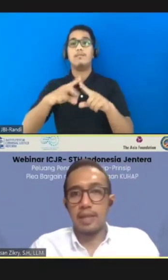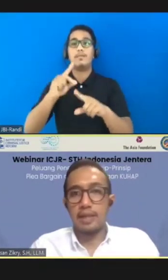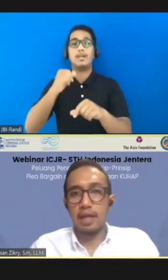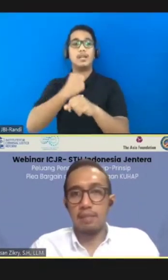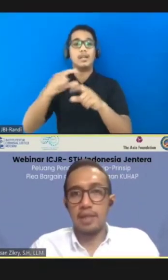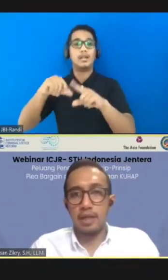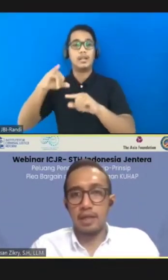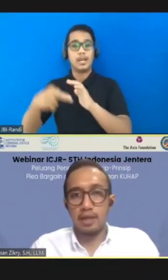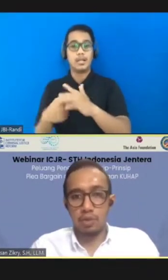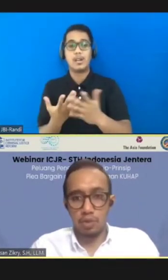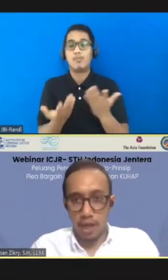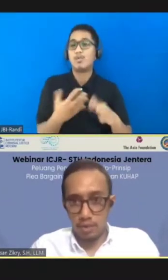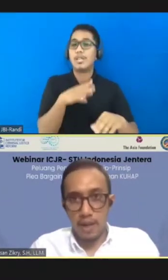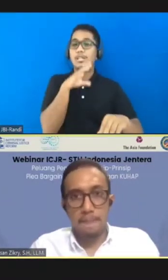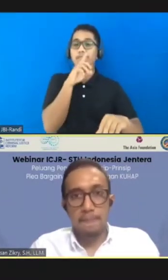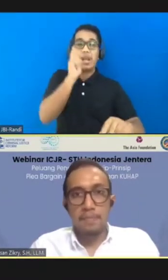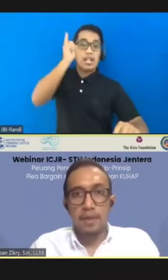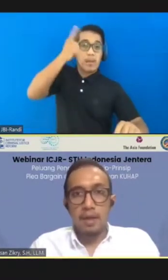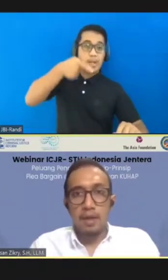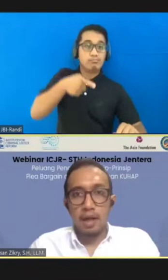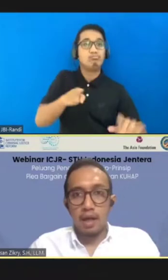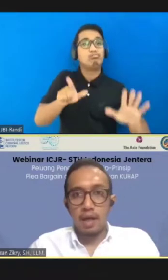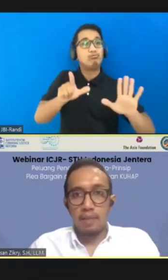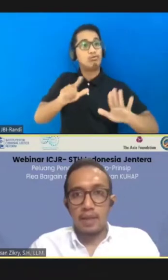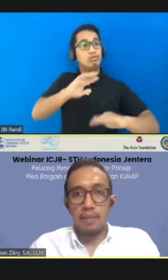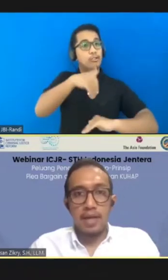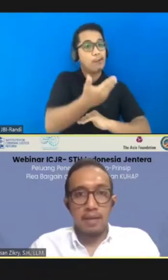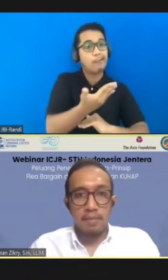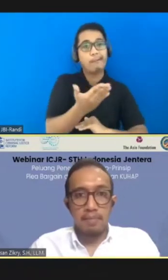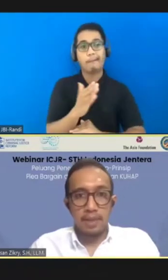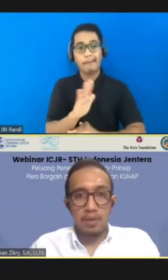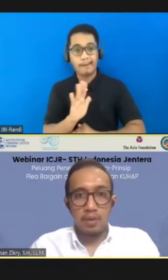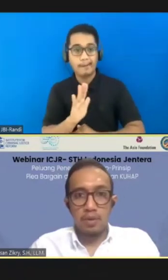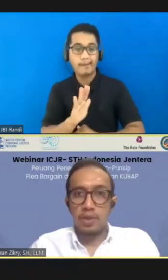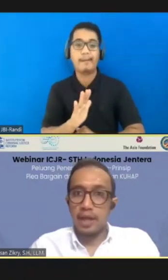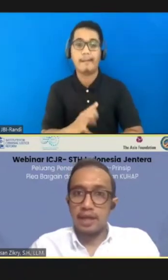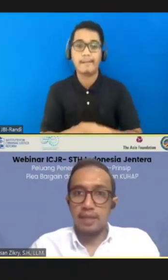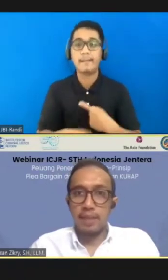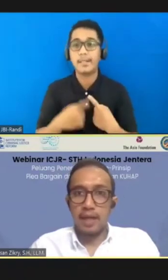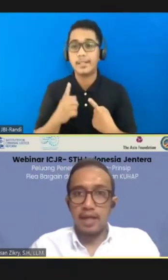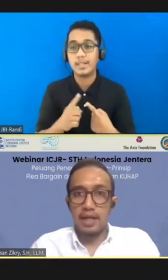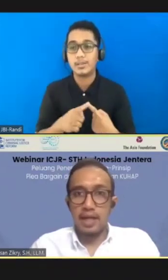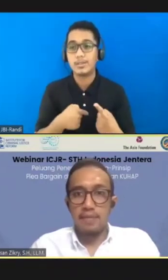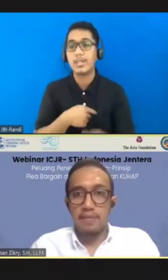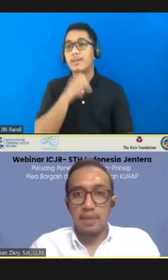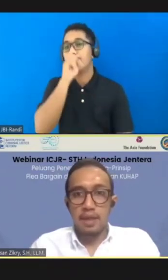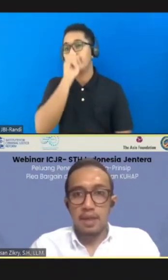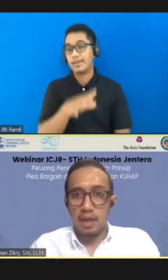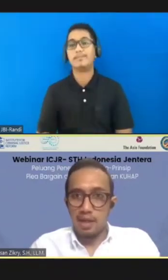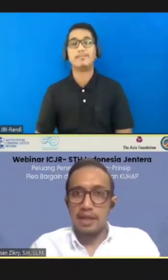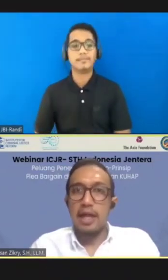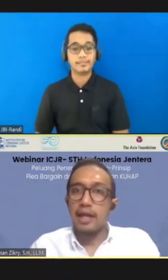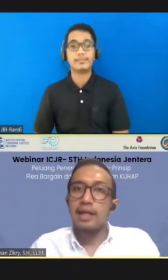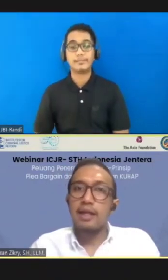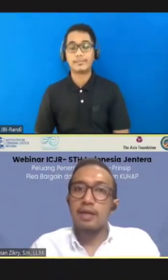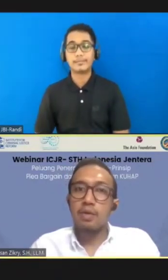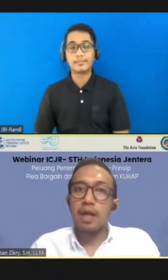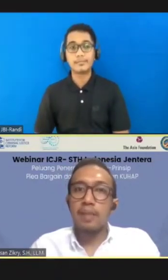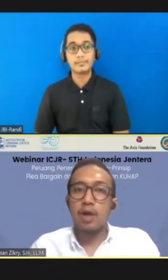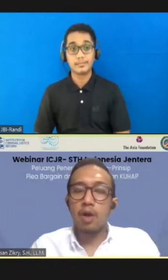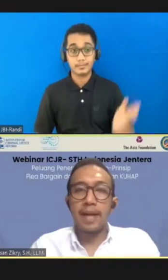pidana yang ancamannya tidak lebih dari 7 tahun. Pertama, yang perlu saya sampaikan adalah, ini